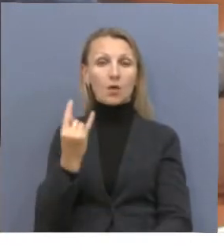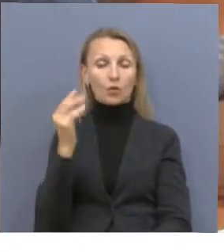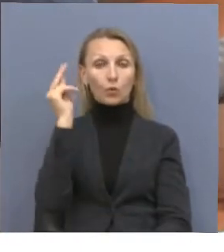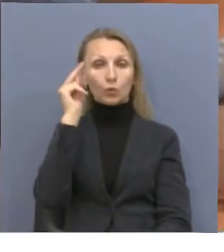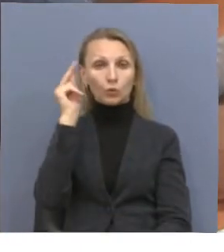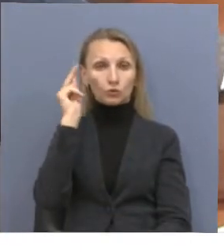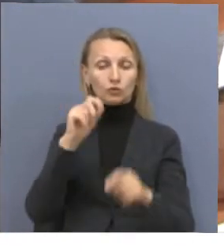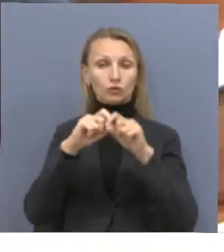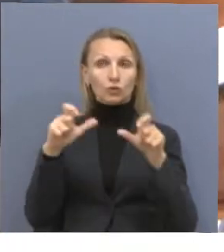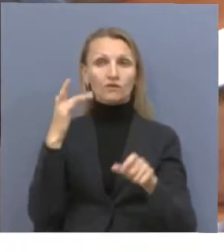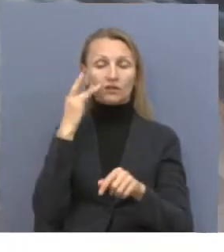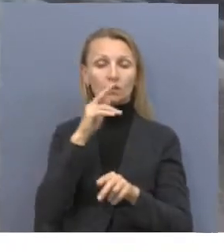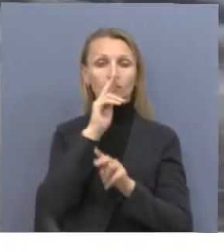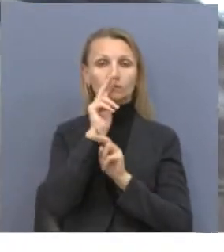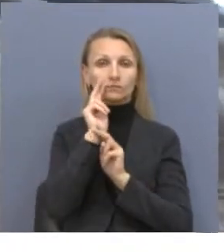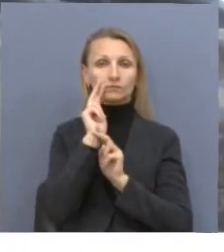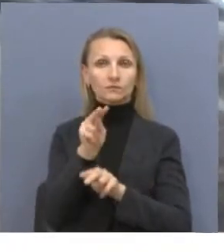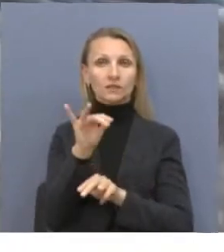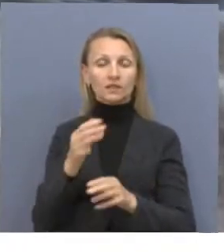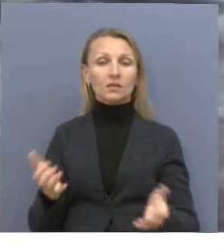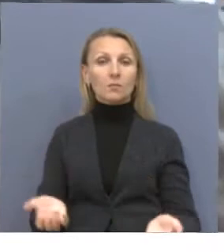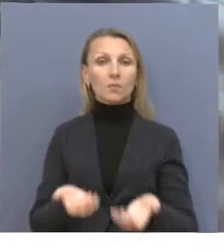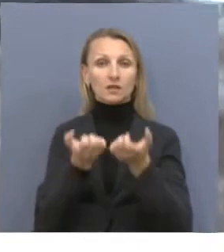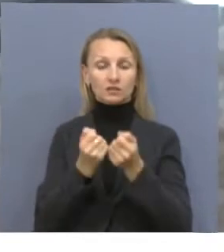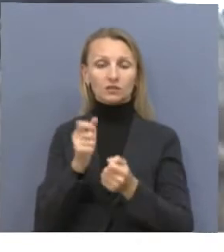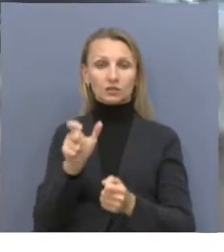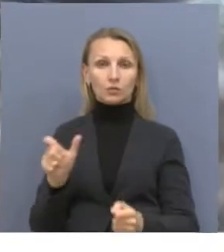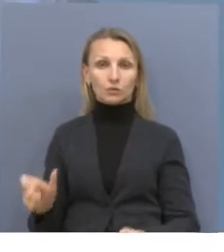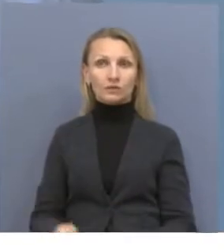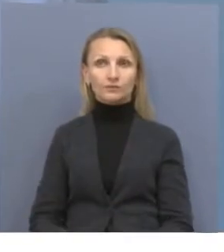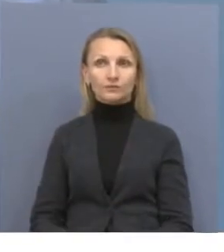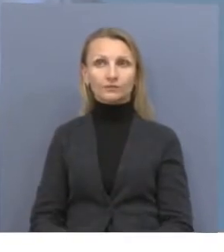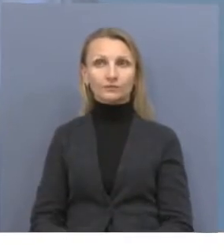заведение всегда под пристальным вниманием и поддержкой неравнодушных граждан.